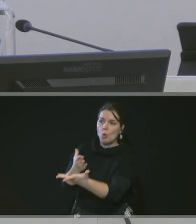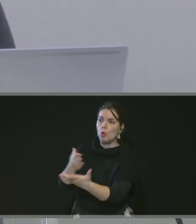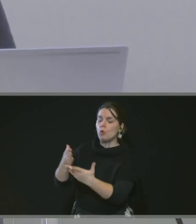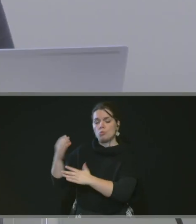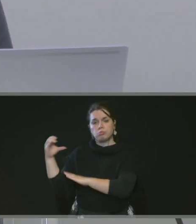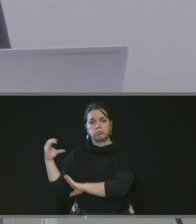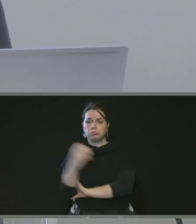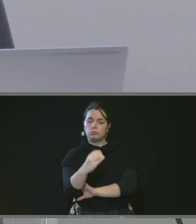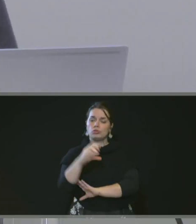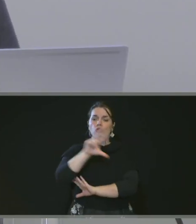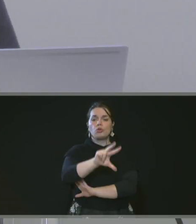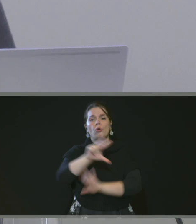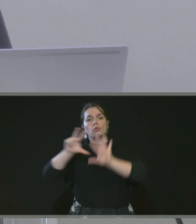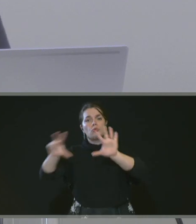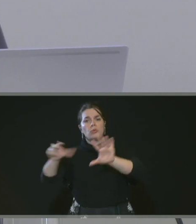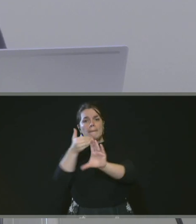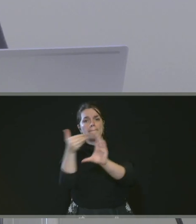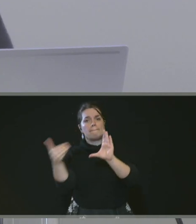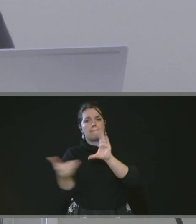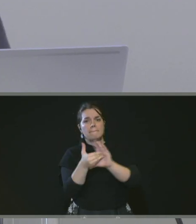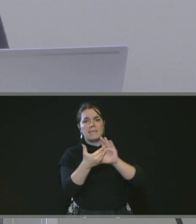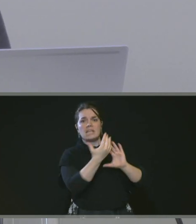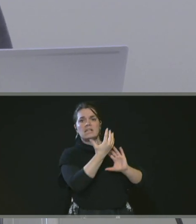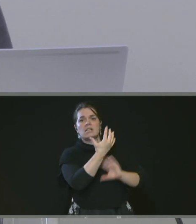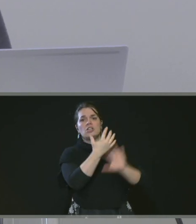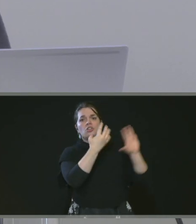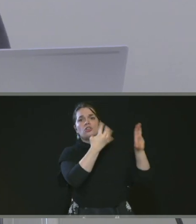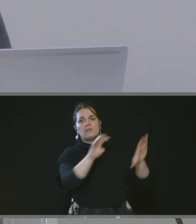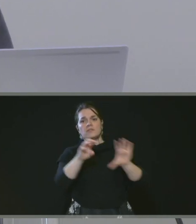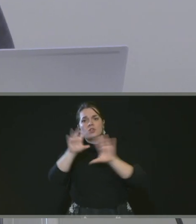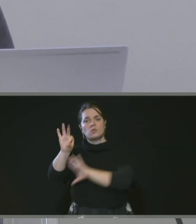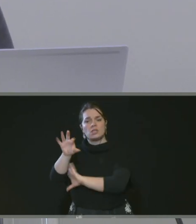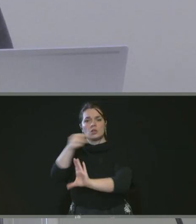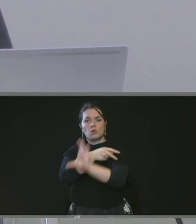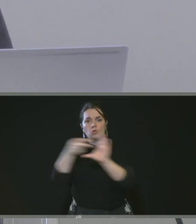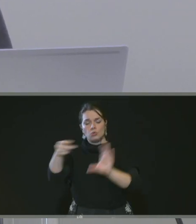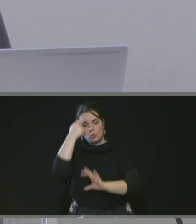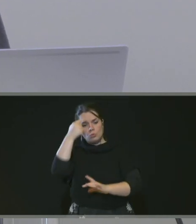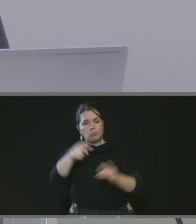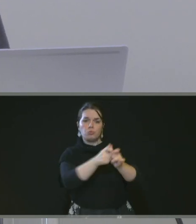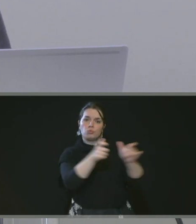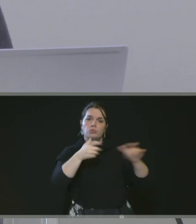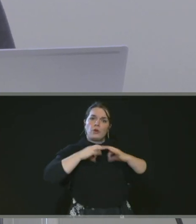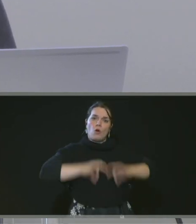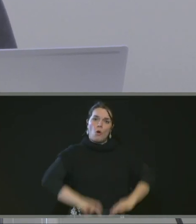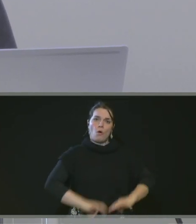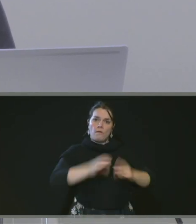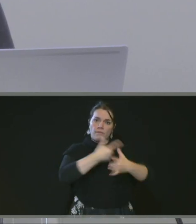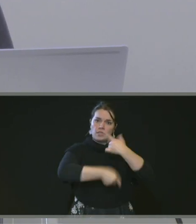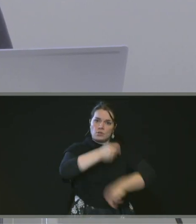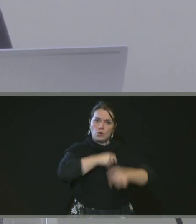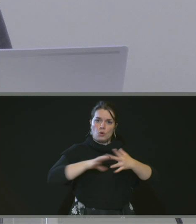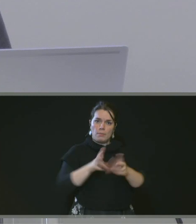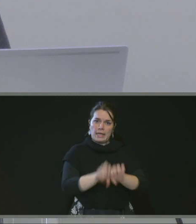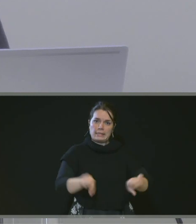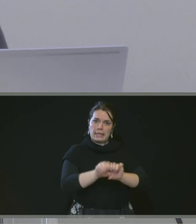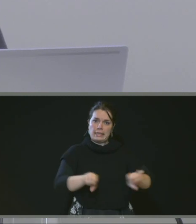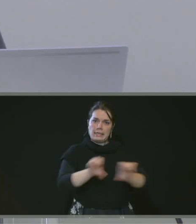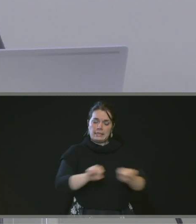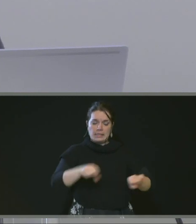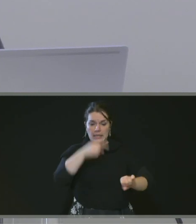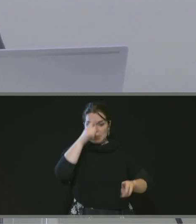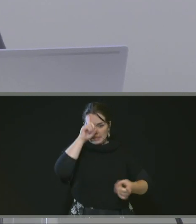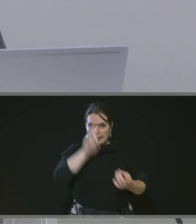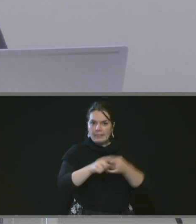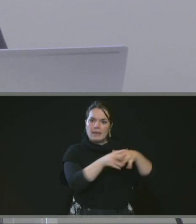à 38 850 euros à l'Office de commerce et de l'artisanat de Rouen pour la réalisation de l'événement La parade de Noël